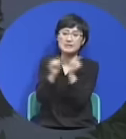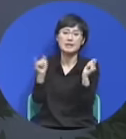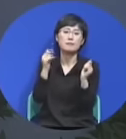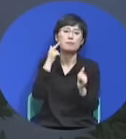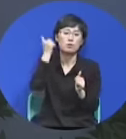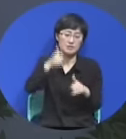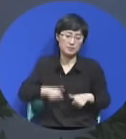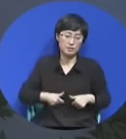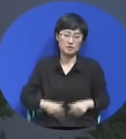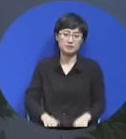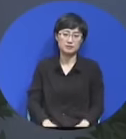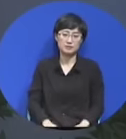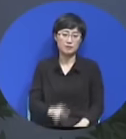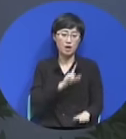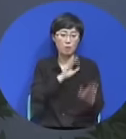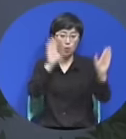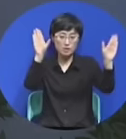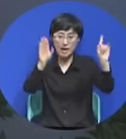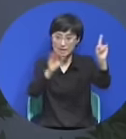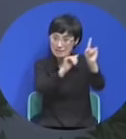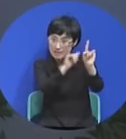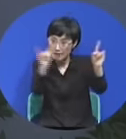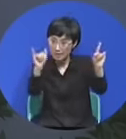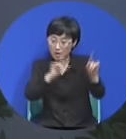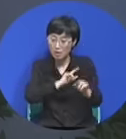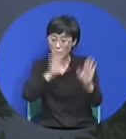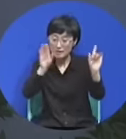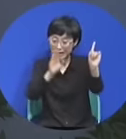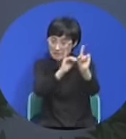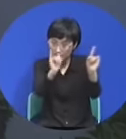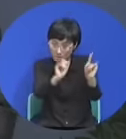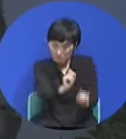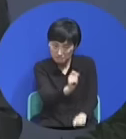그 말 알아들 모세 한 명 나오니까 어떤 일이 벌어졌습니까?